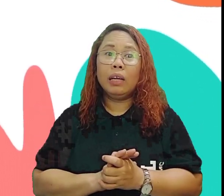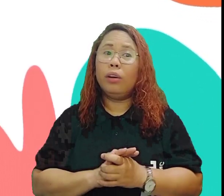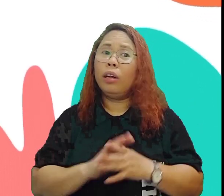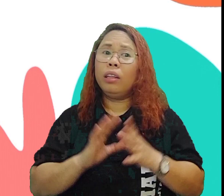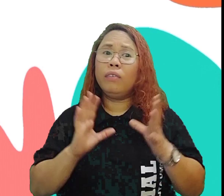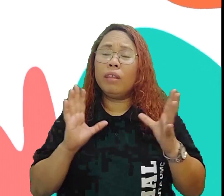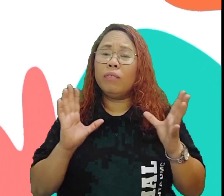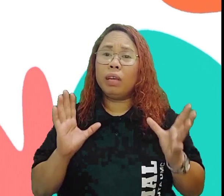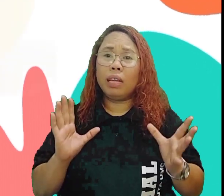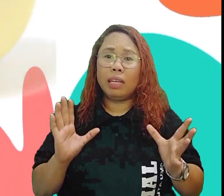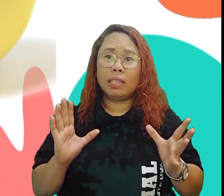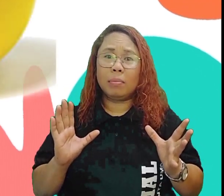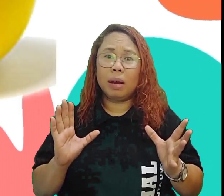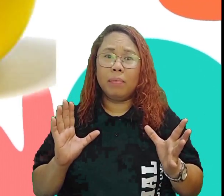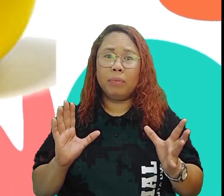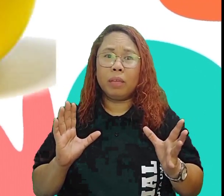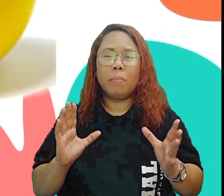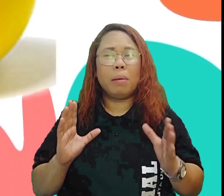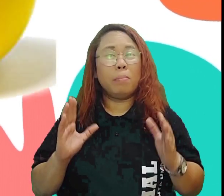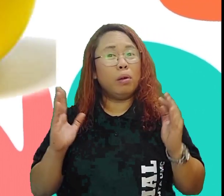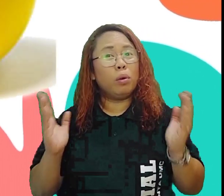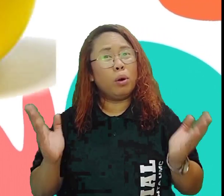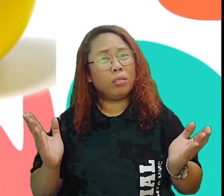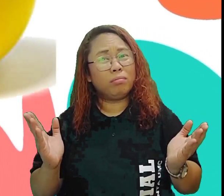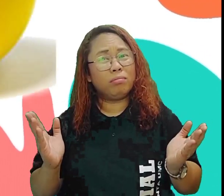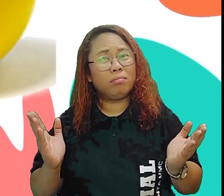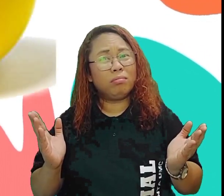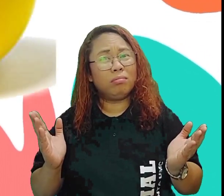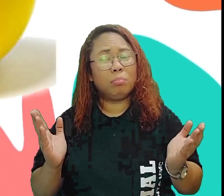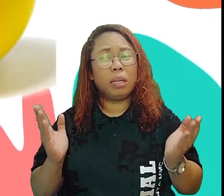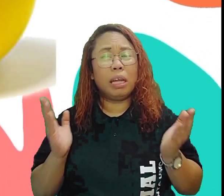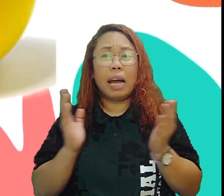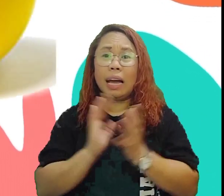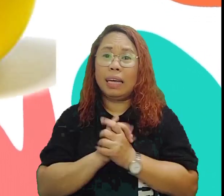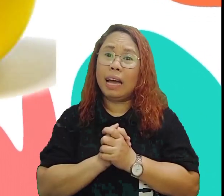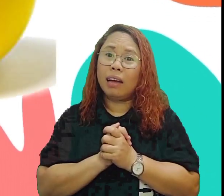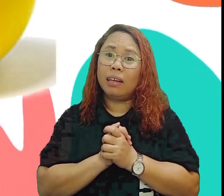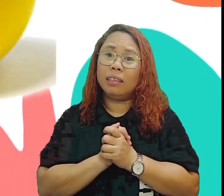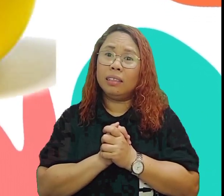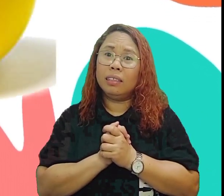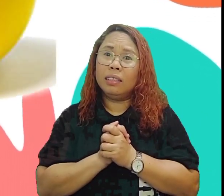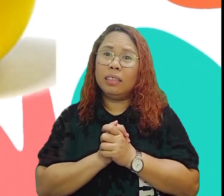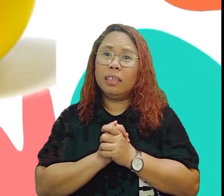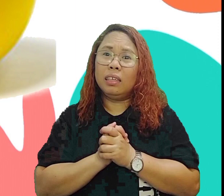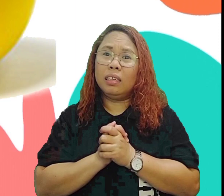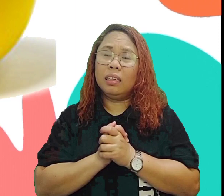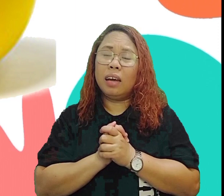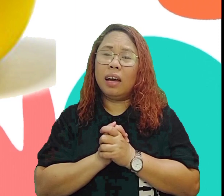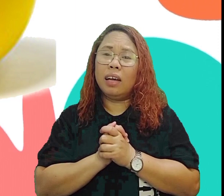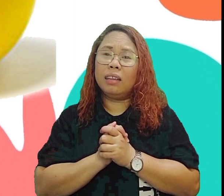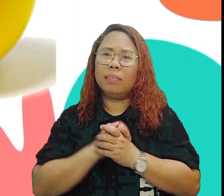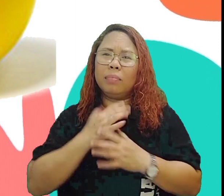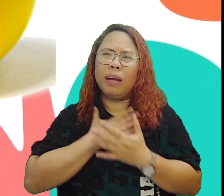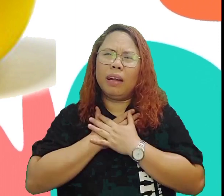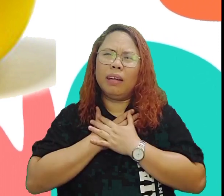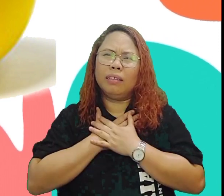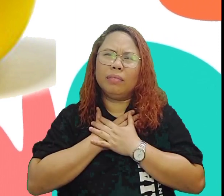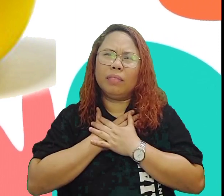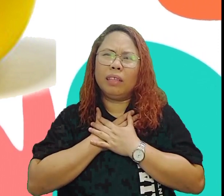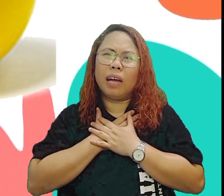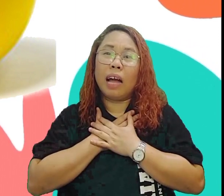ay there are different feelings. May malungkot, may nakakaiyak, at